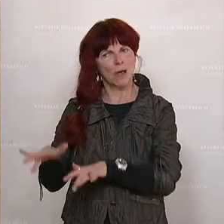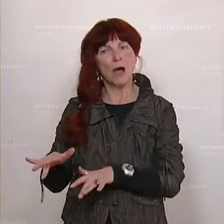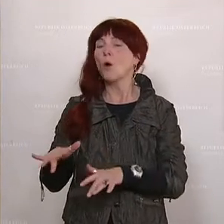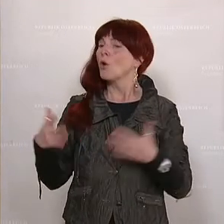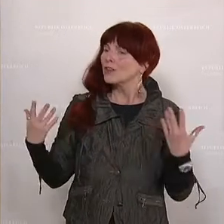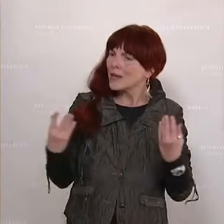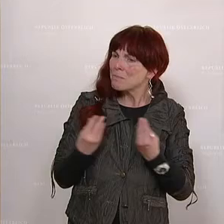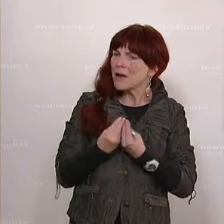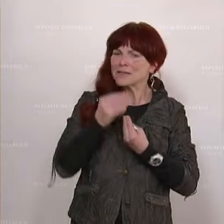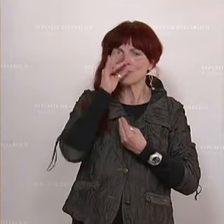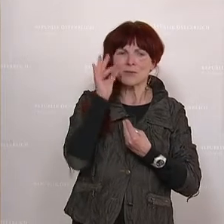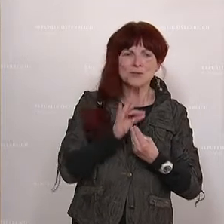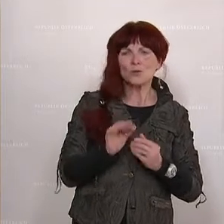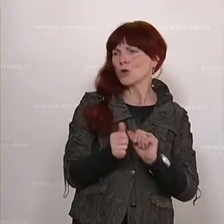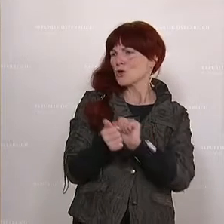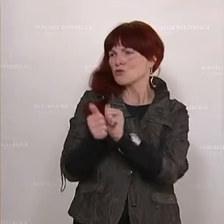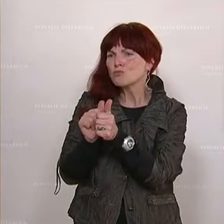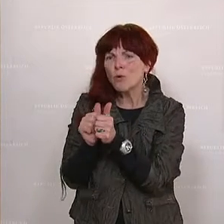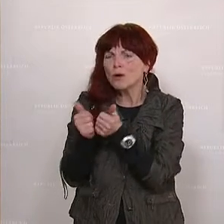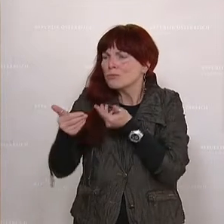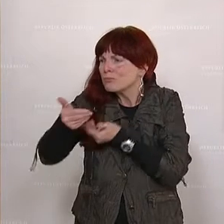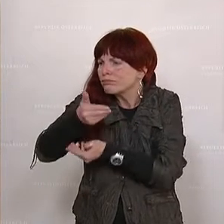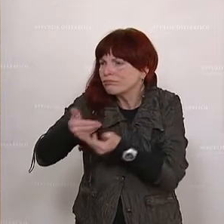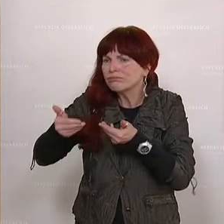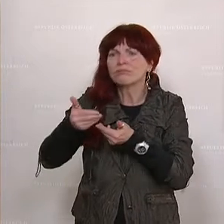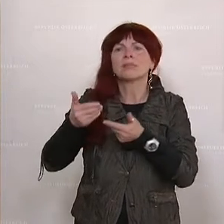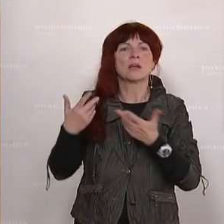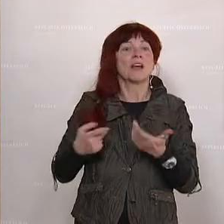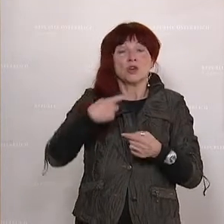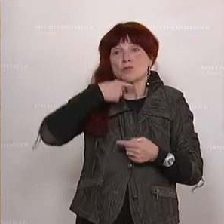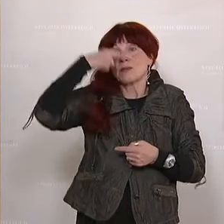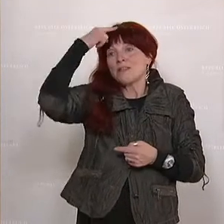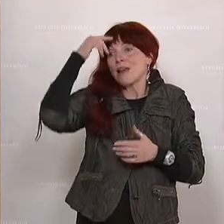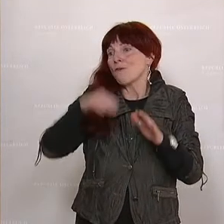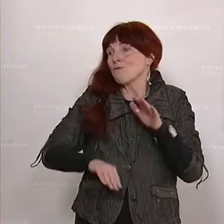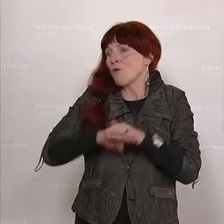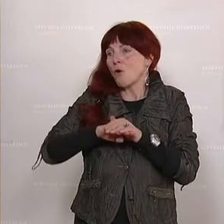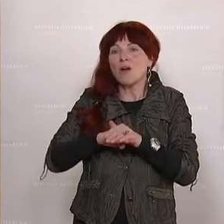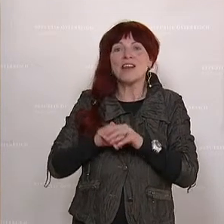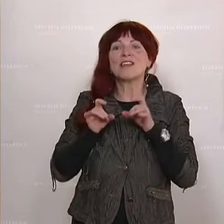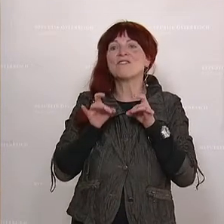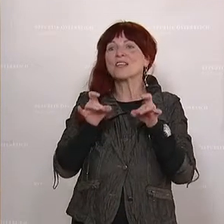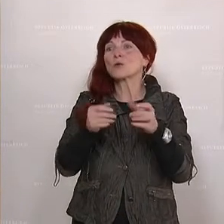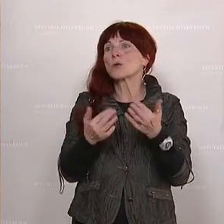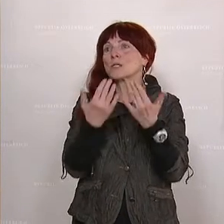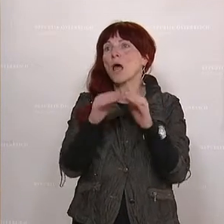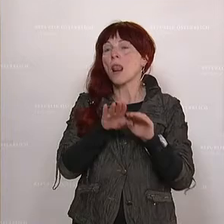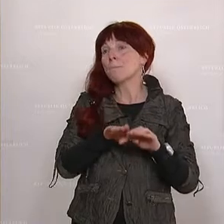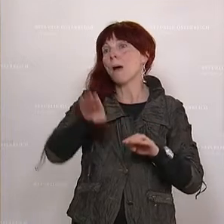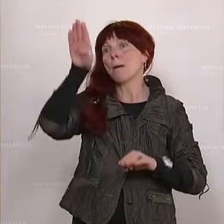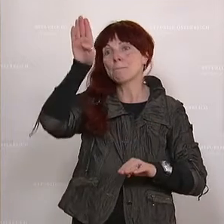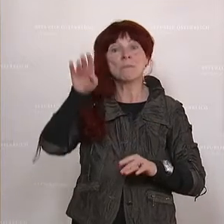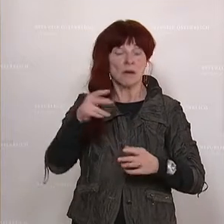immer versucht, mit dem Sport hier Lösungen zu finden. Aber wenn die Spitäler voll sind, wenn die Infektionszahlen raufgehen, da ist es als